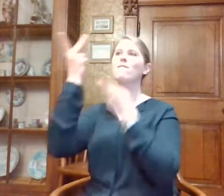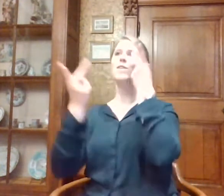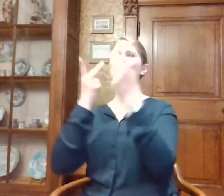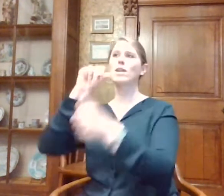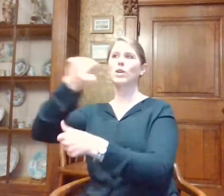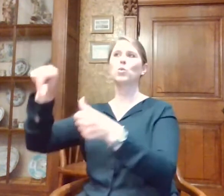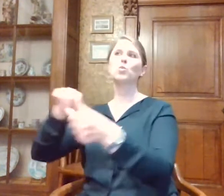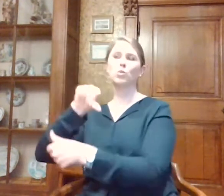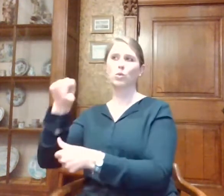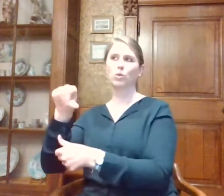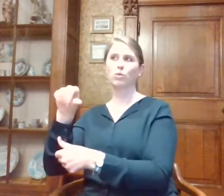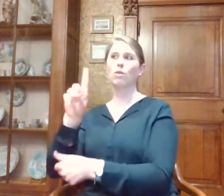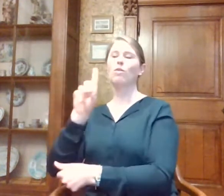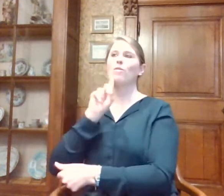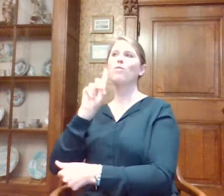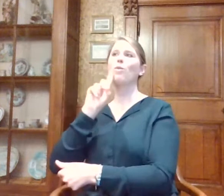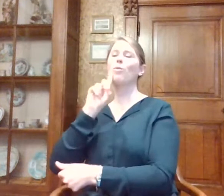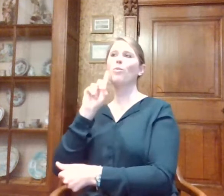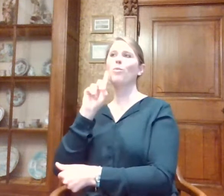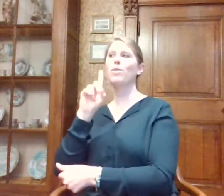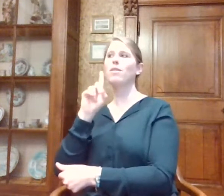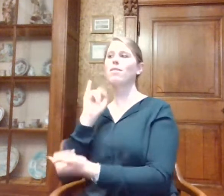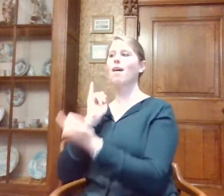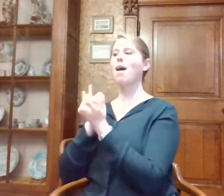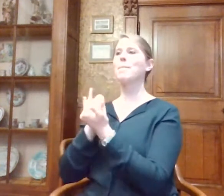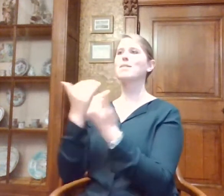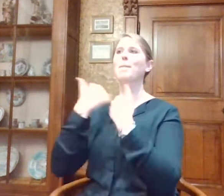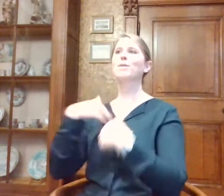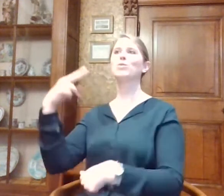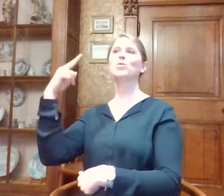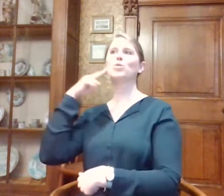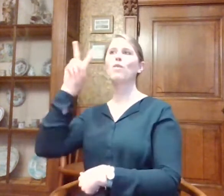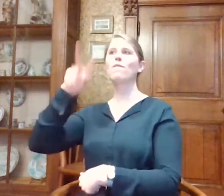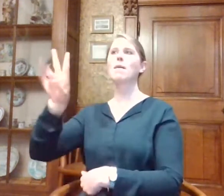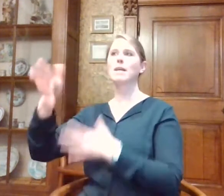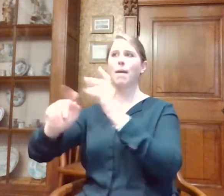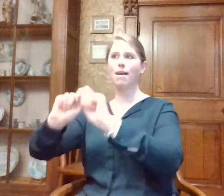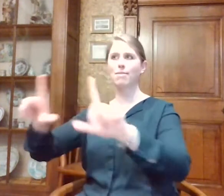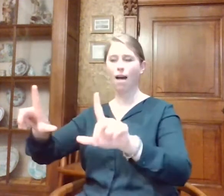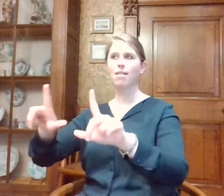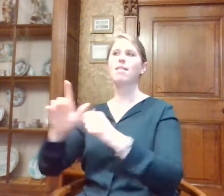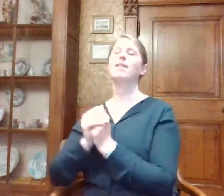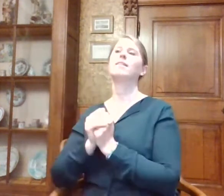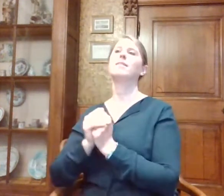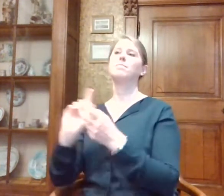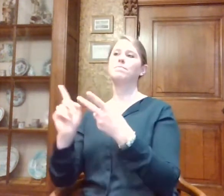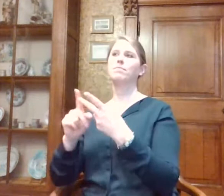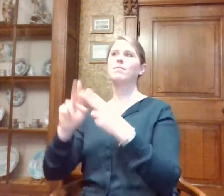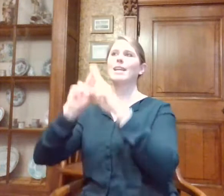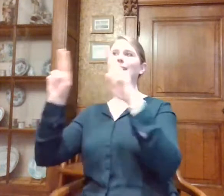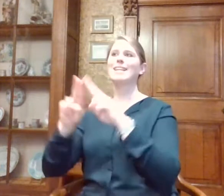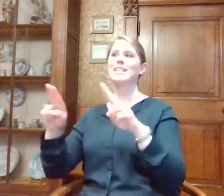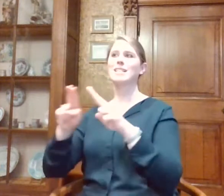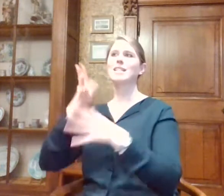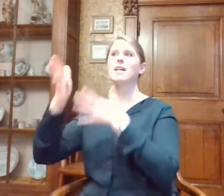visiotour. Die bestemd is voor dove mensen die VGT-taal spreken, dus Vlaamse gebarentaal. International